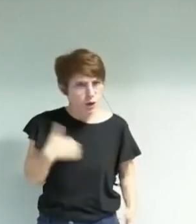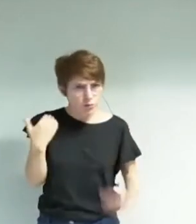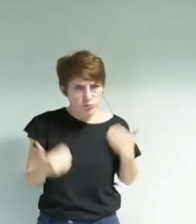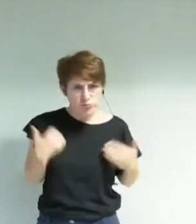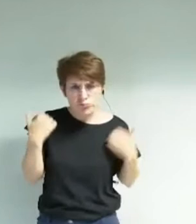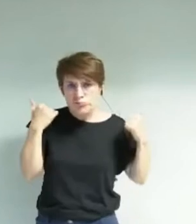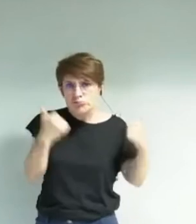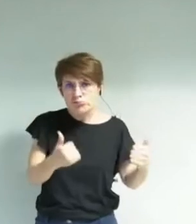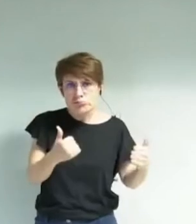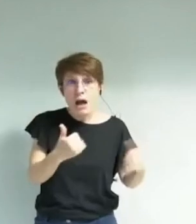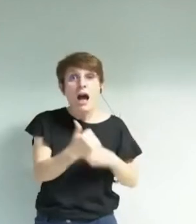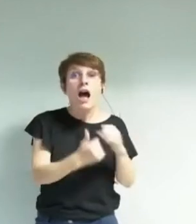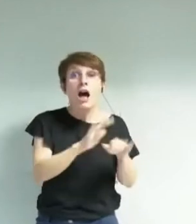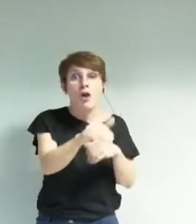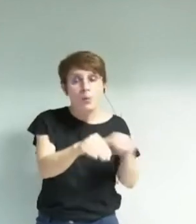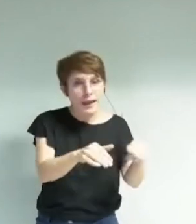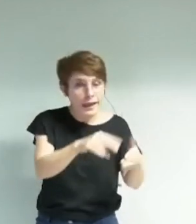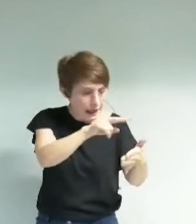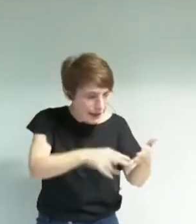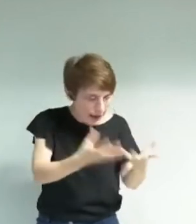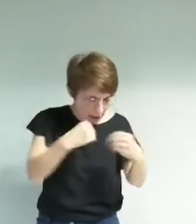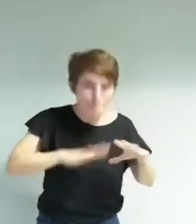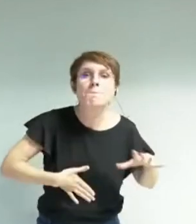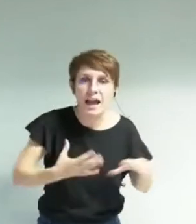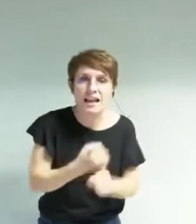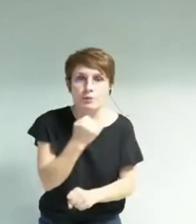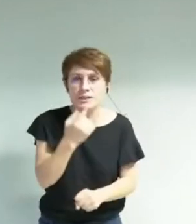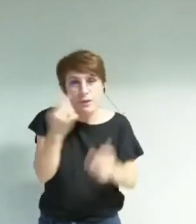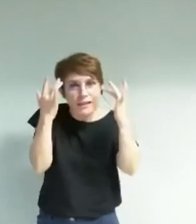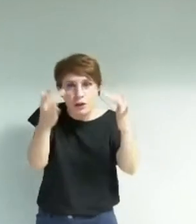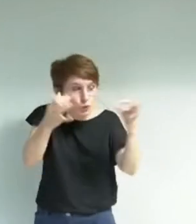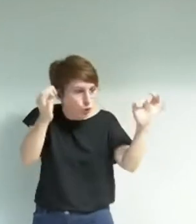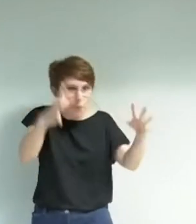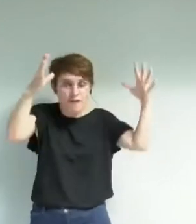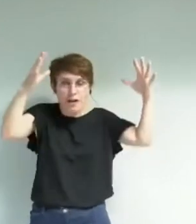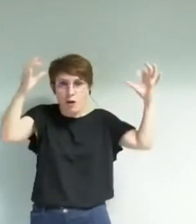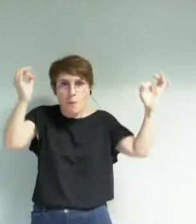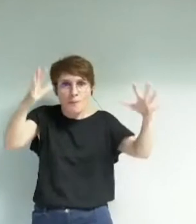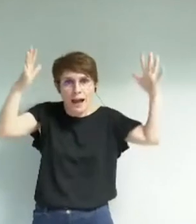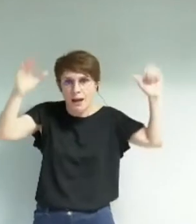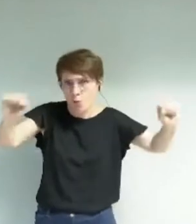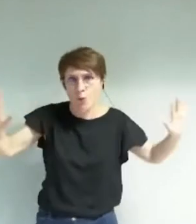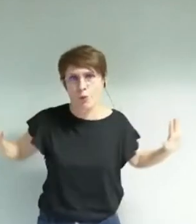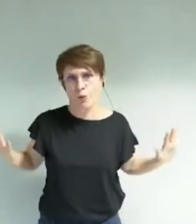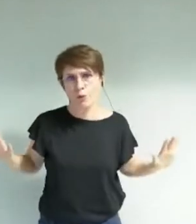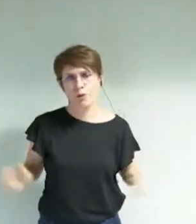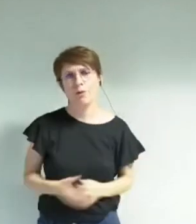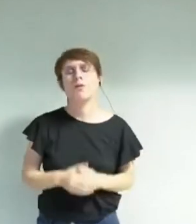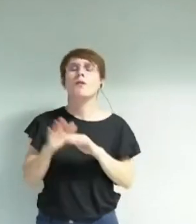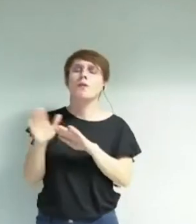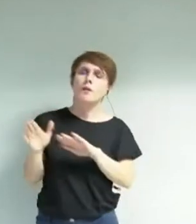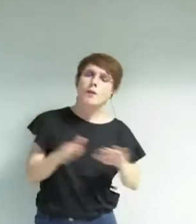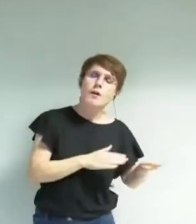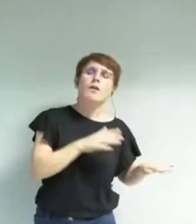il a appris à lire. La culture peut faire des miracles. Bon, passons maintenant au soutien aux